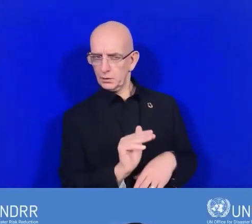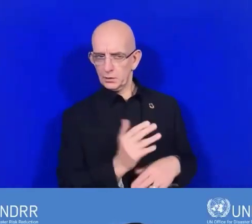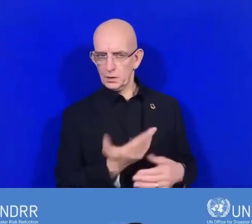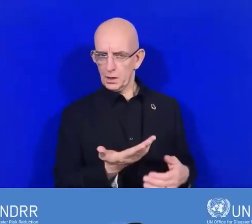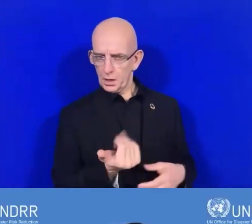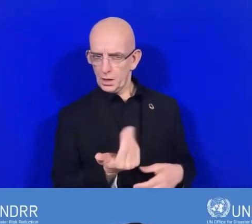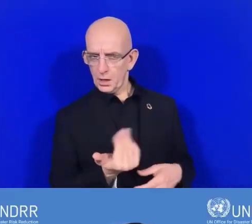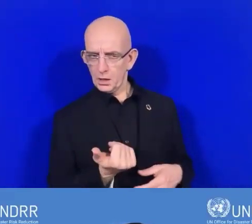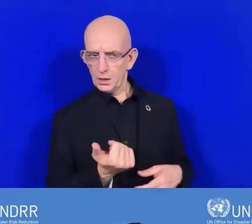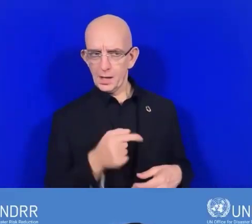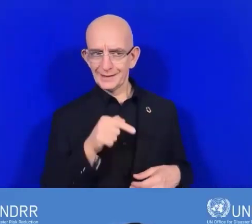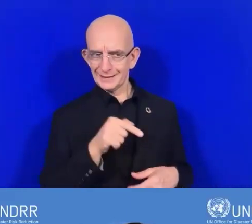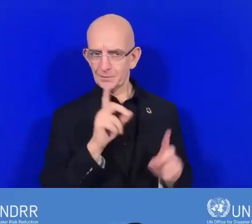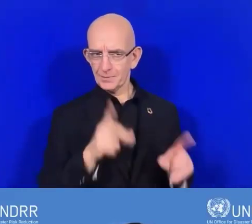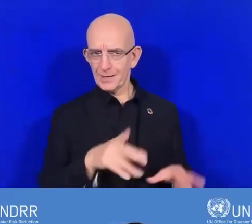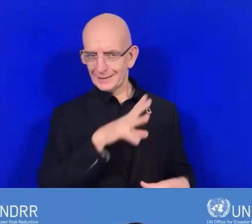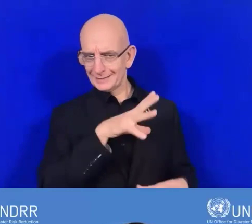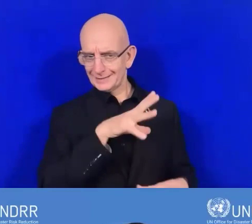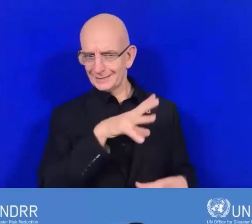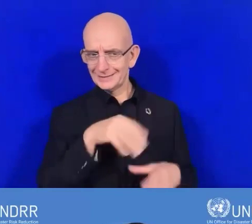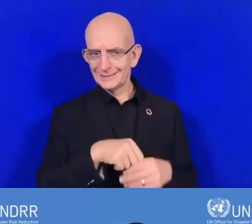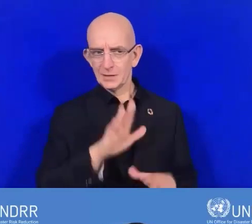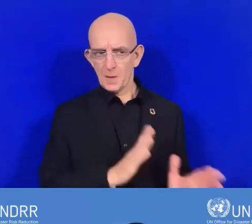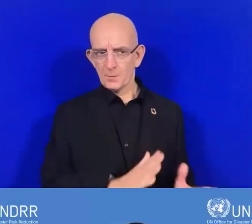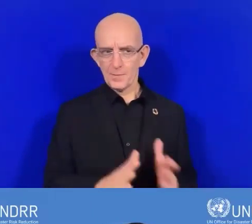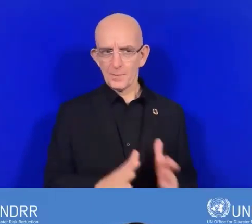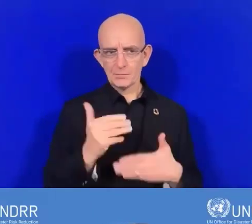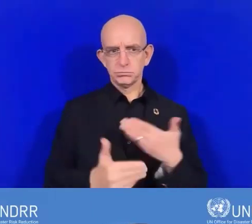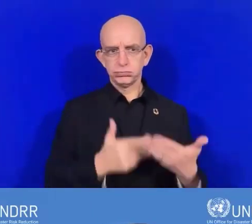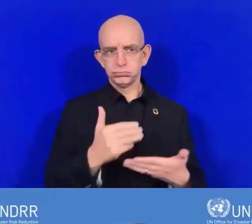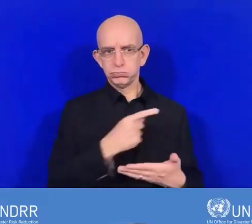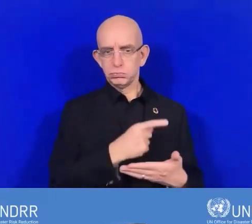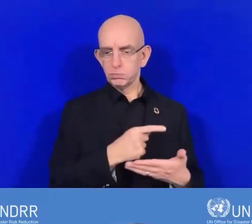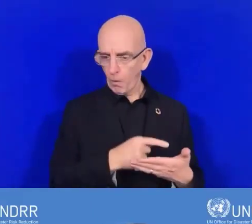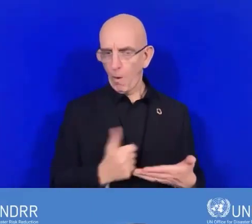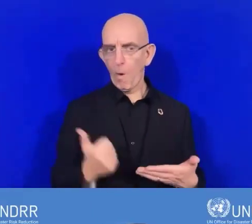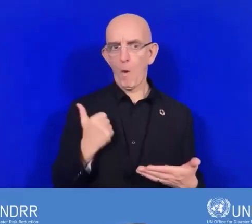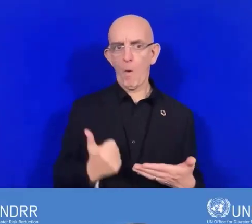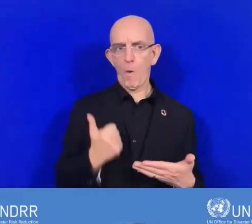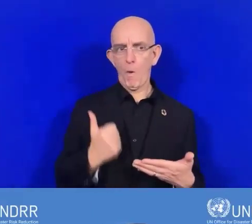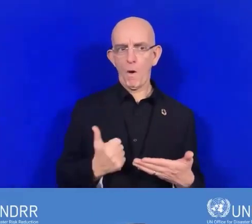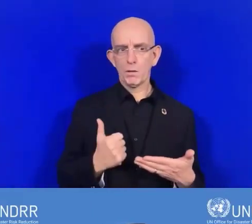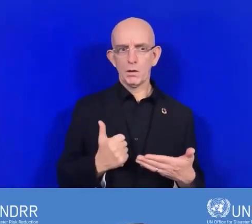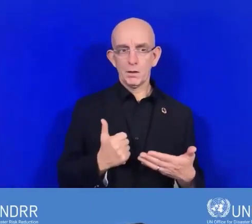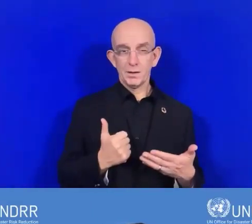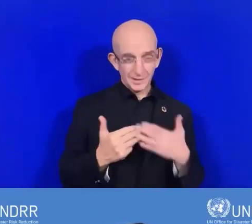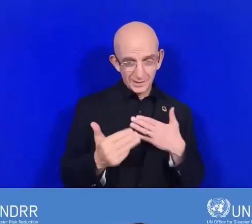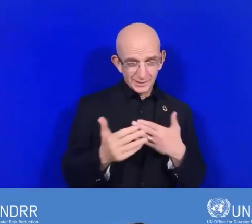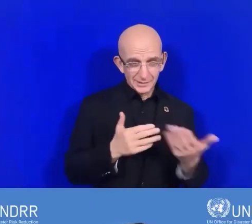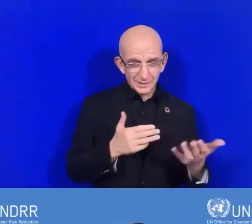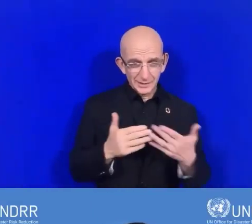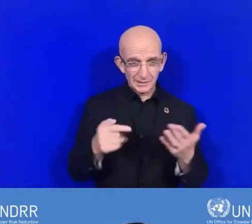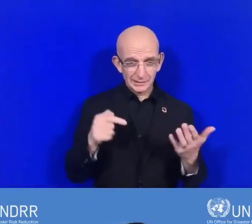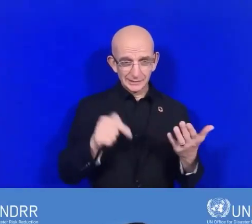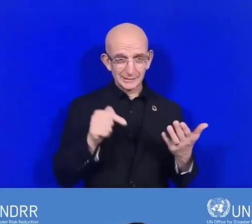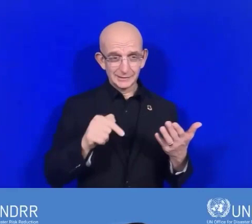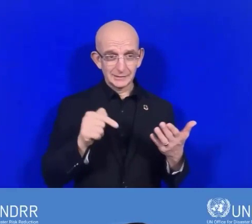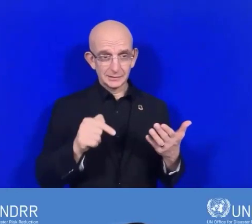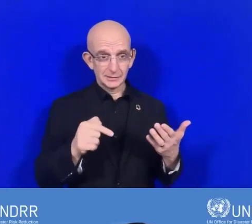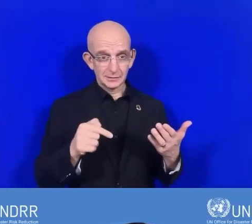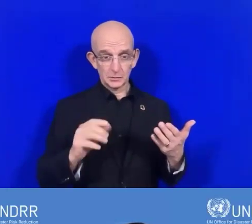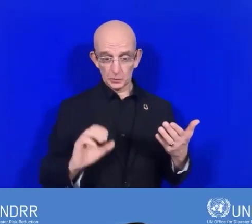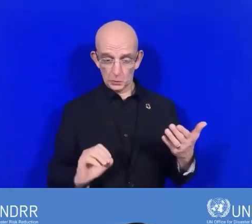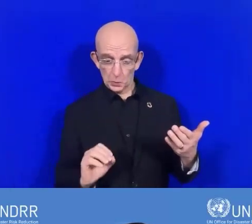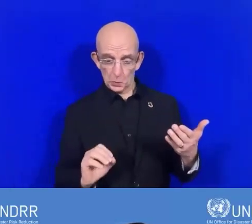type d'outils dans nos instruments, peu importe si cet outil n'a pas un très bon score, mais